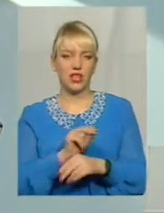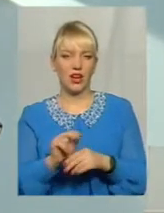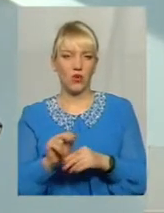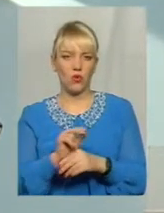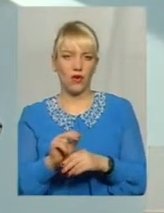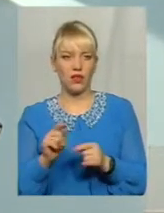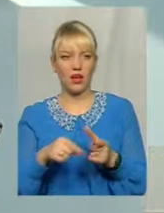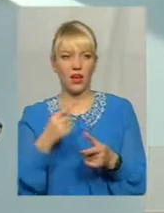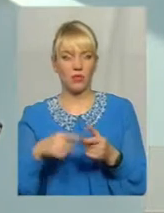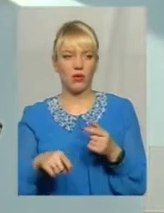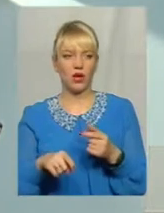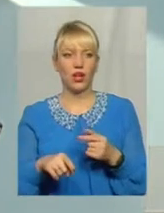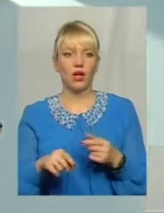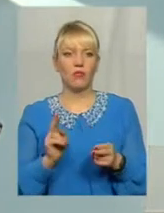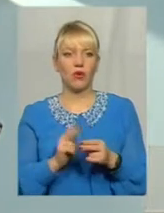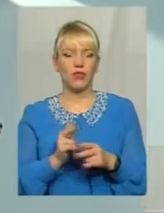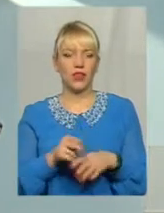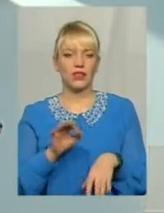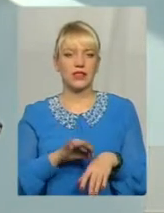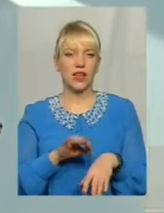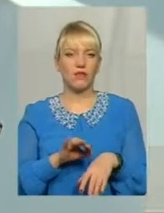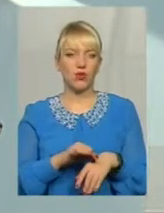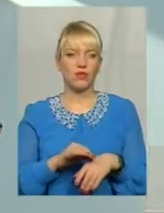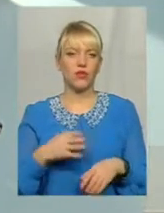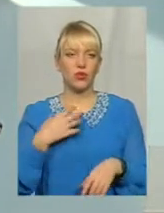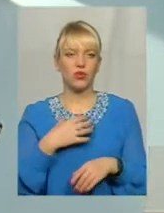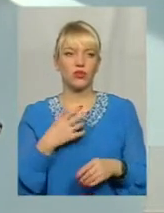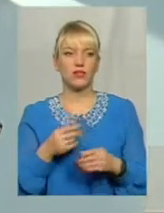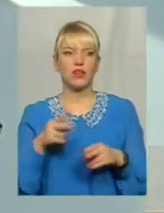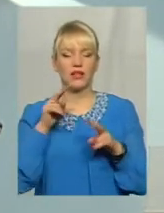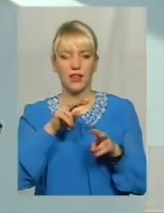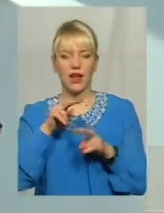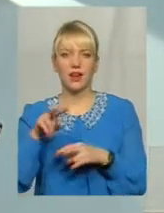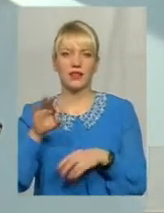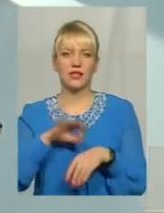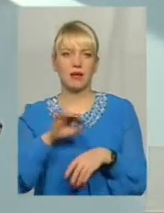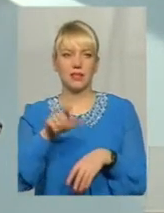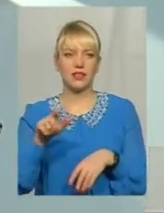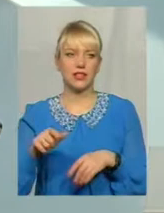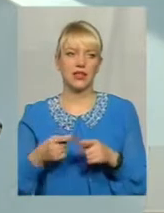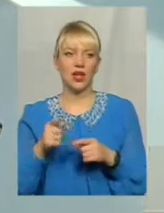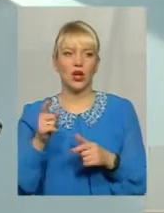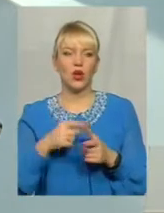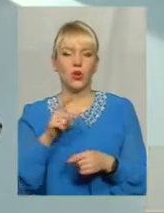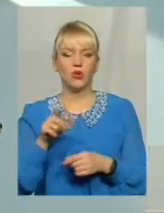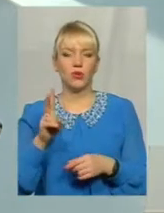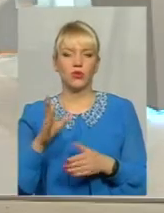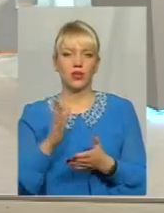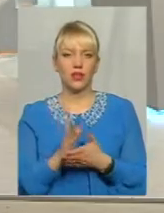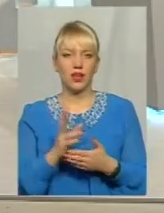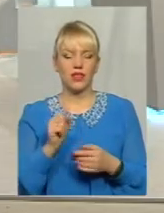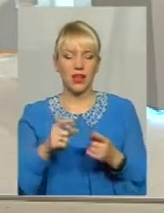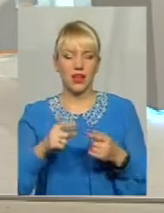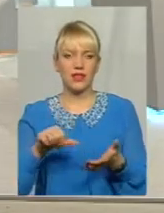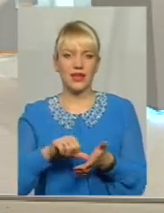або профілактика захворювання основних Нагляд за пацієнтами або людьми, які знаходяться на дільниці І вчасне